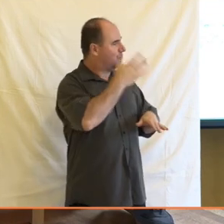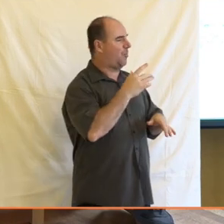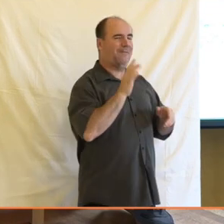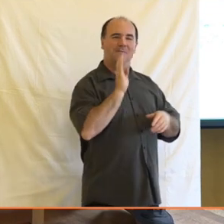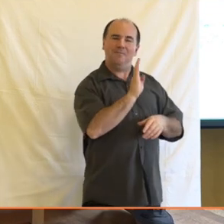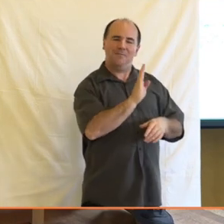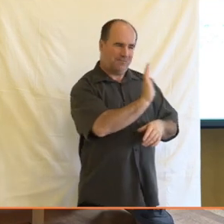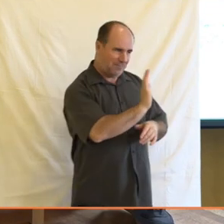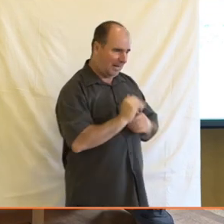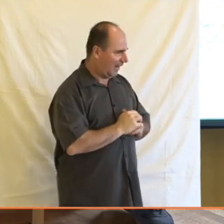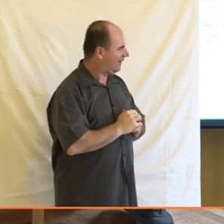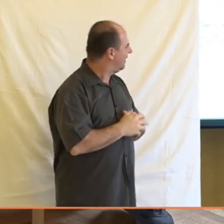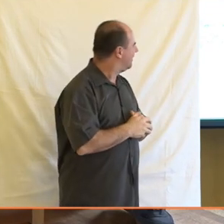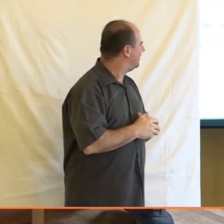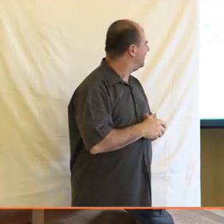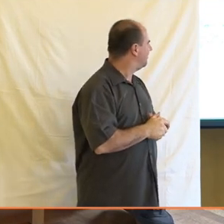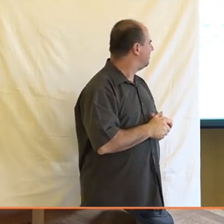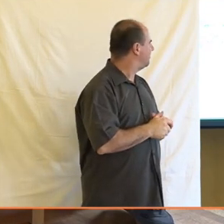po této seance budeme také tykat.